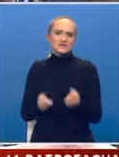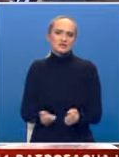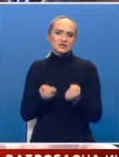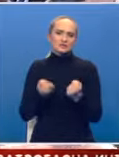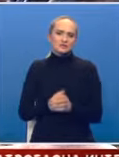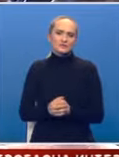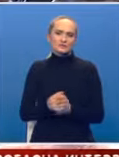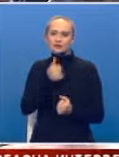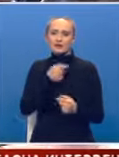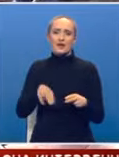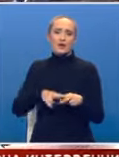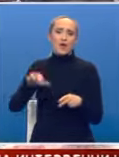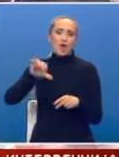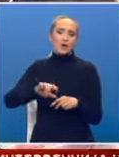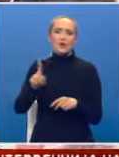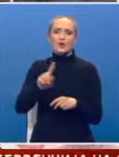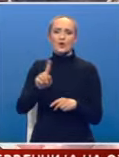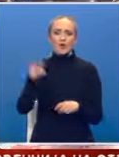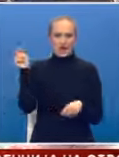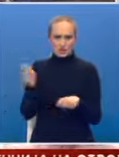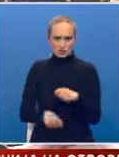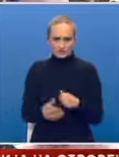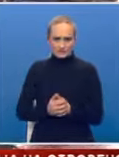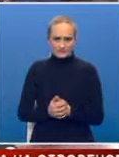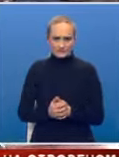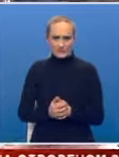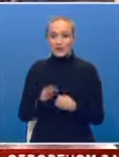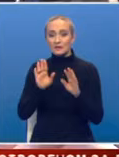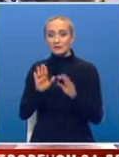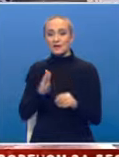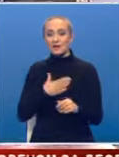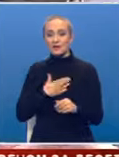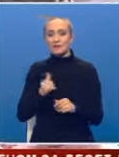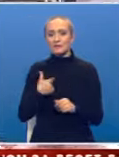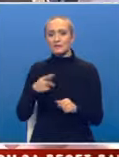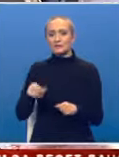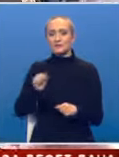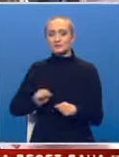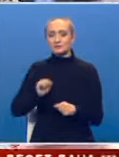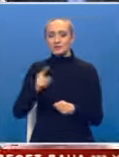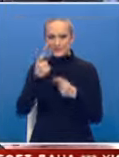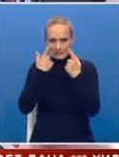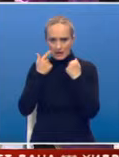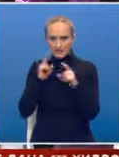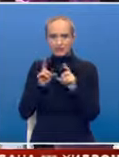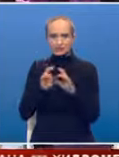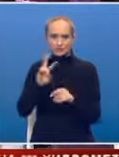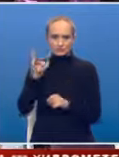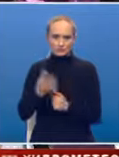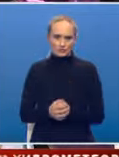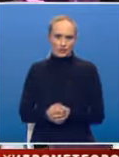što je najgore niko nije kažnjen, tako nam moramo trpiti, plakati i ništa drugo.